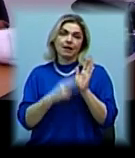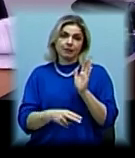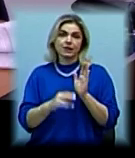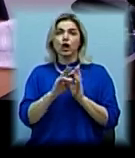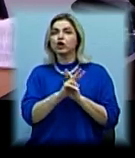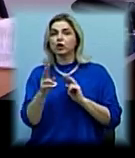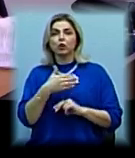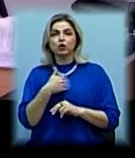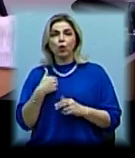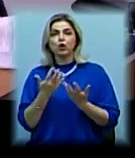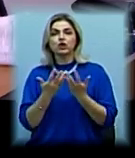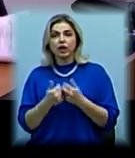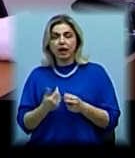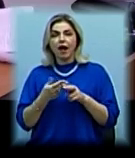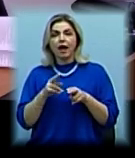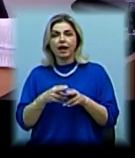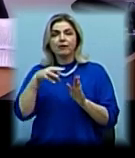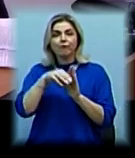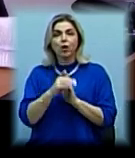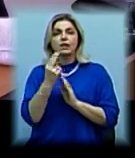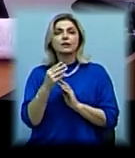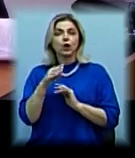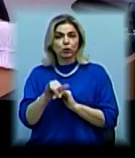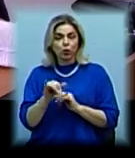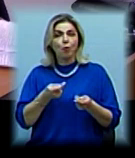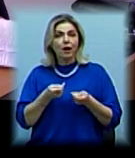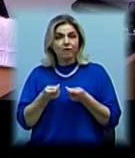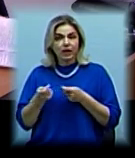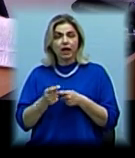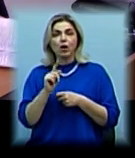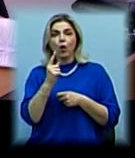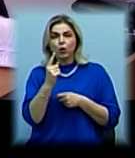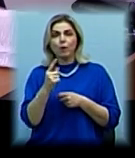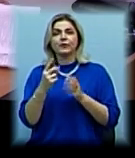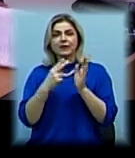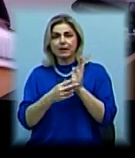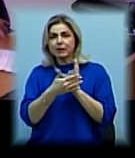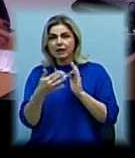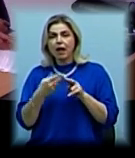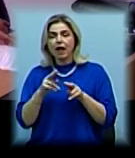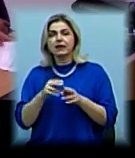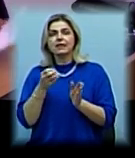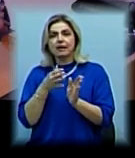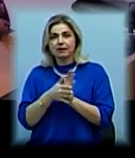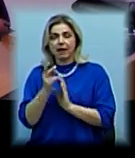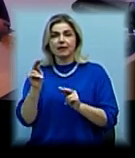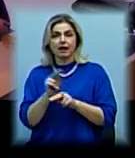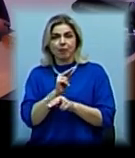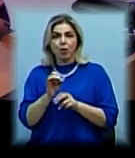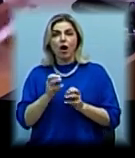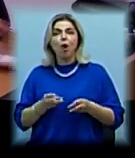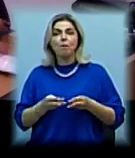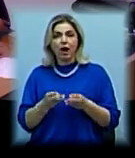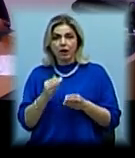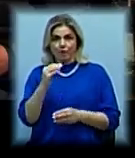Ніхто не хоче рахувати складові цієї ціни управління. Гривні 80 – це в кожній ціні – затрати на поточний ремонт. Тобто це як опалювальний